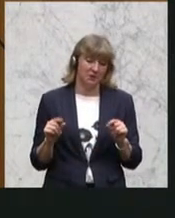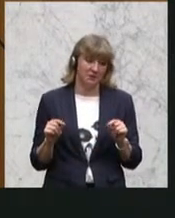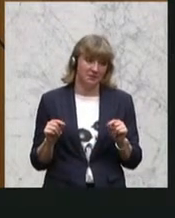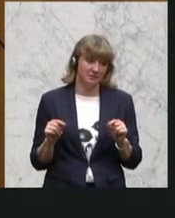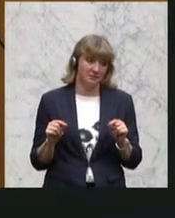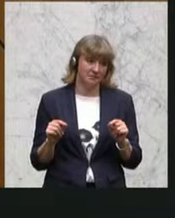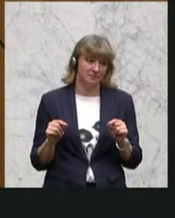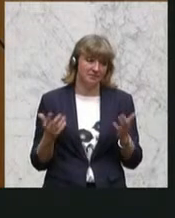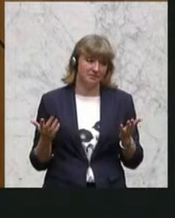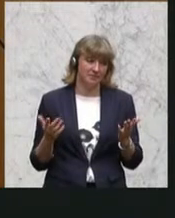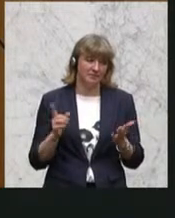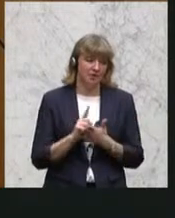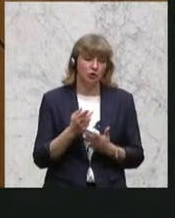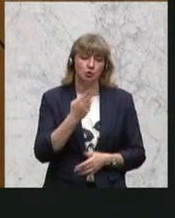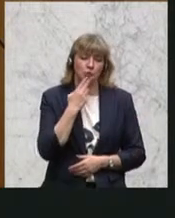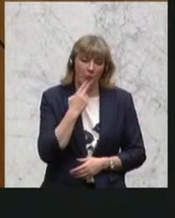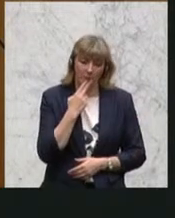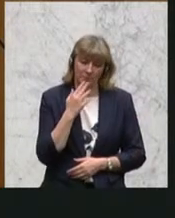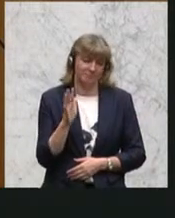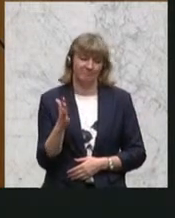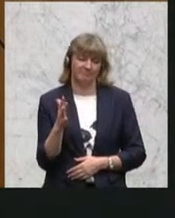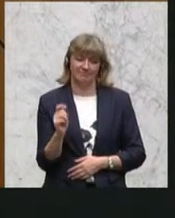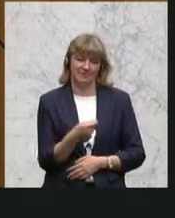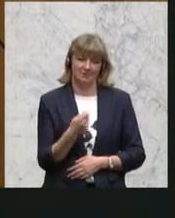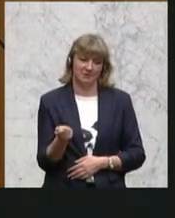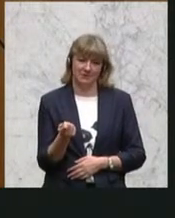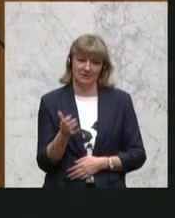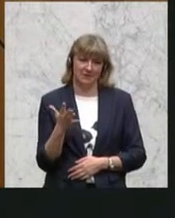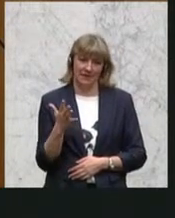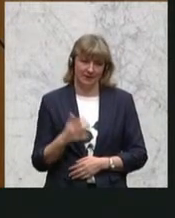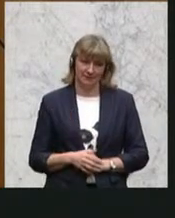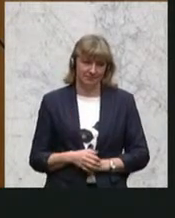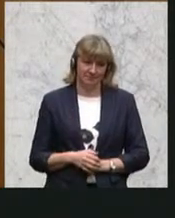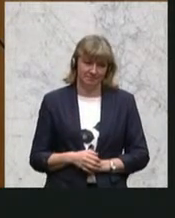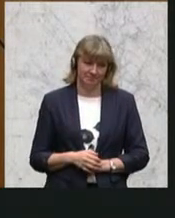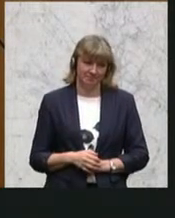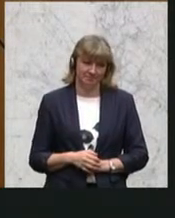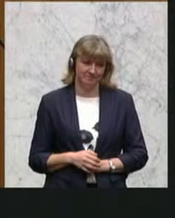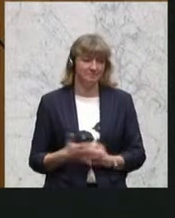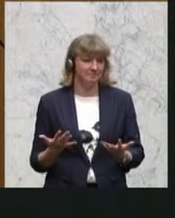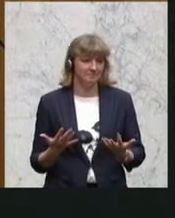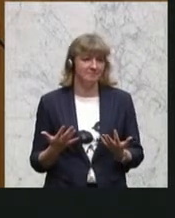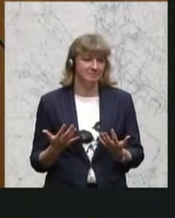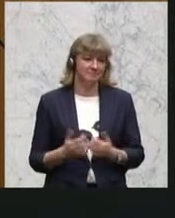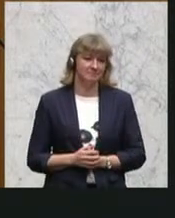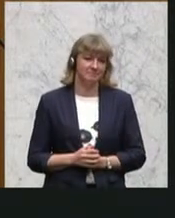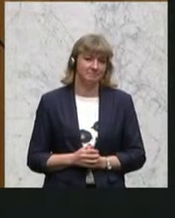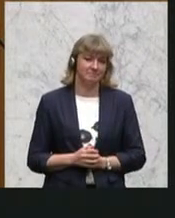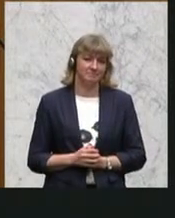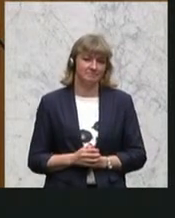Also von Stumm kann keine Predigt sein. Und es gibt sehr viele